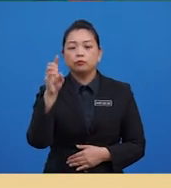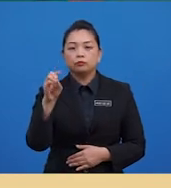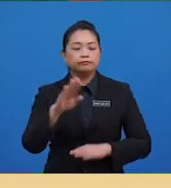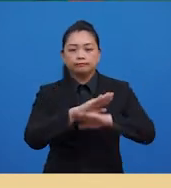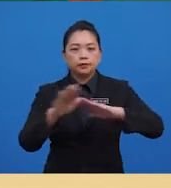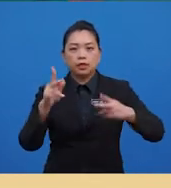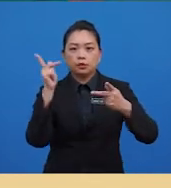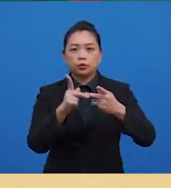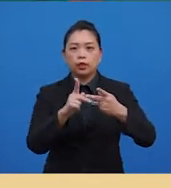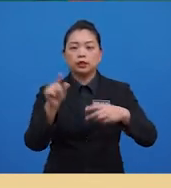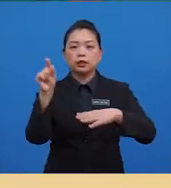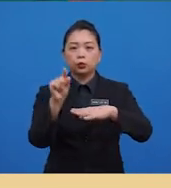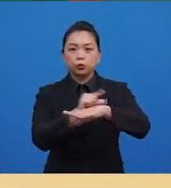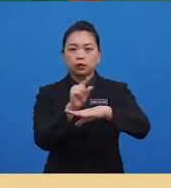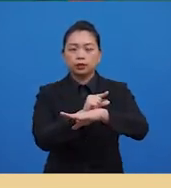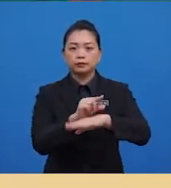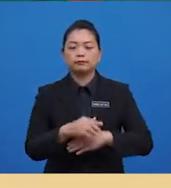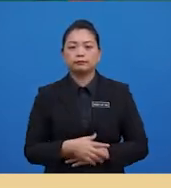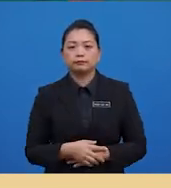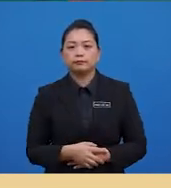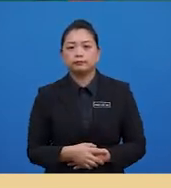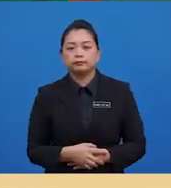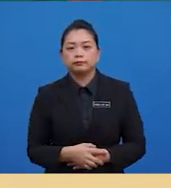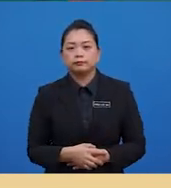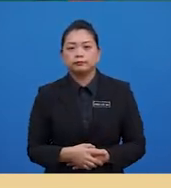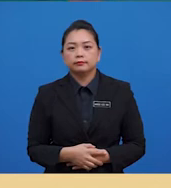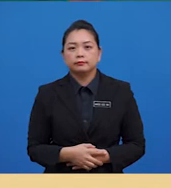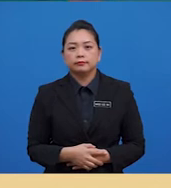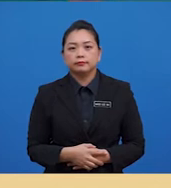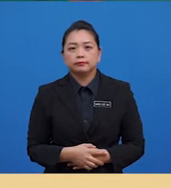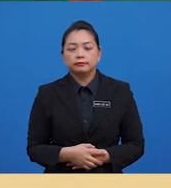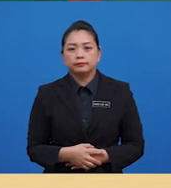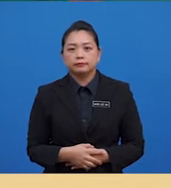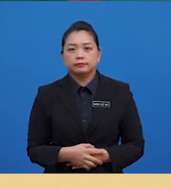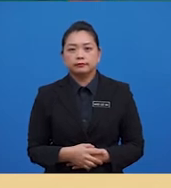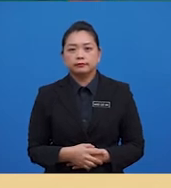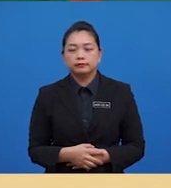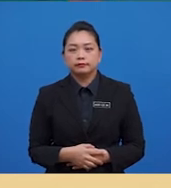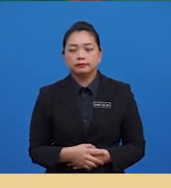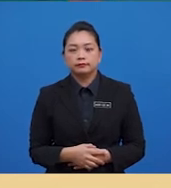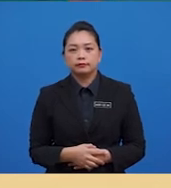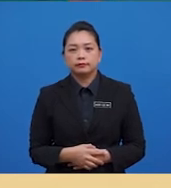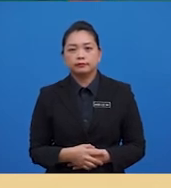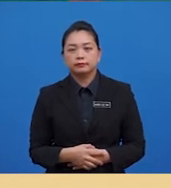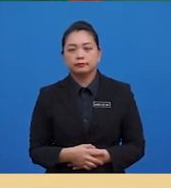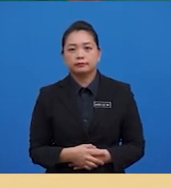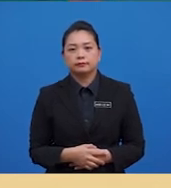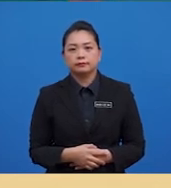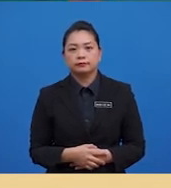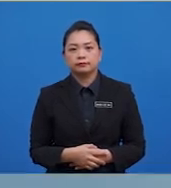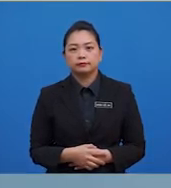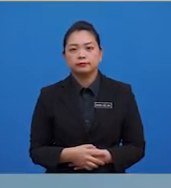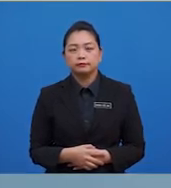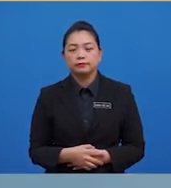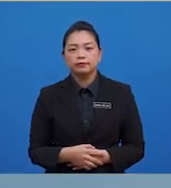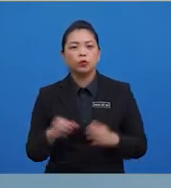sesuai digunakan. Cikgu gunakan satu contoh untuk menerangkan situasi ini.